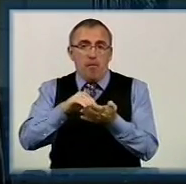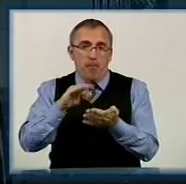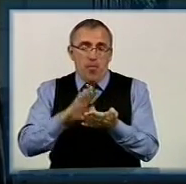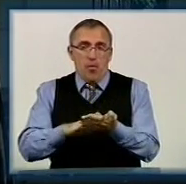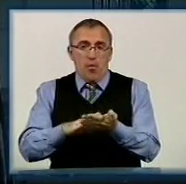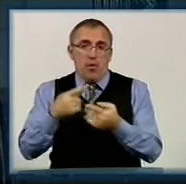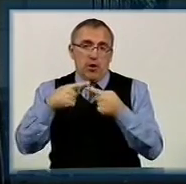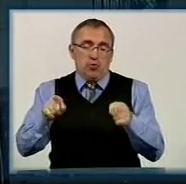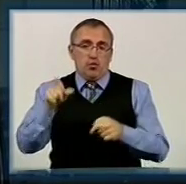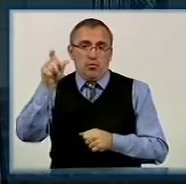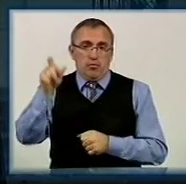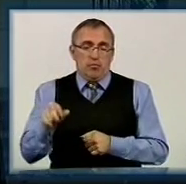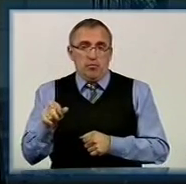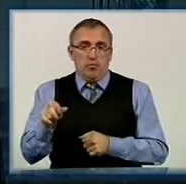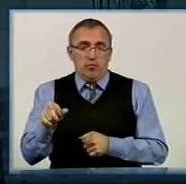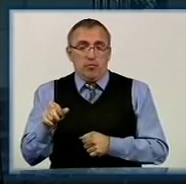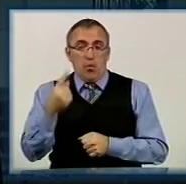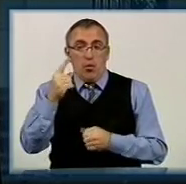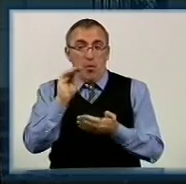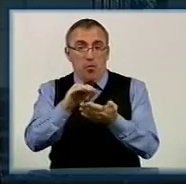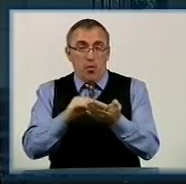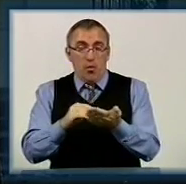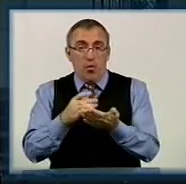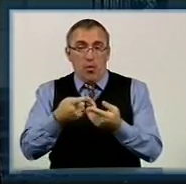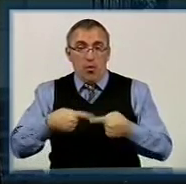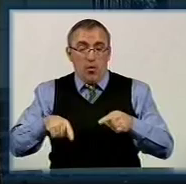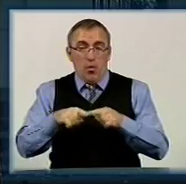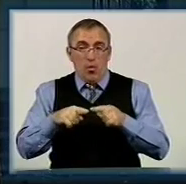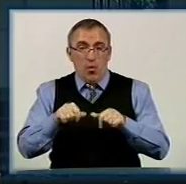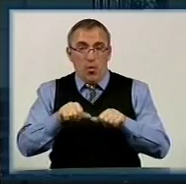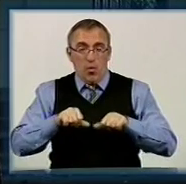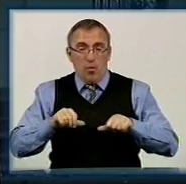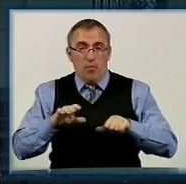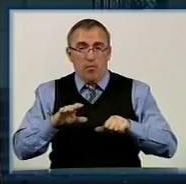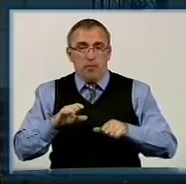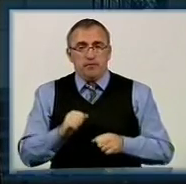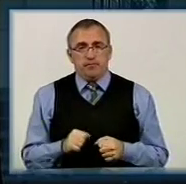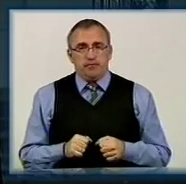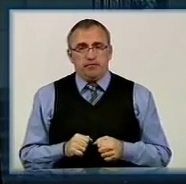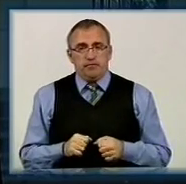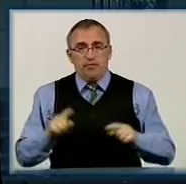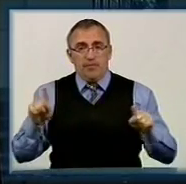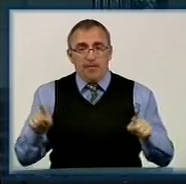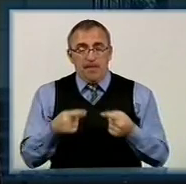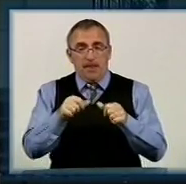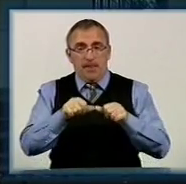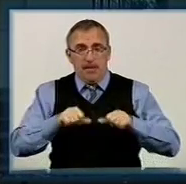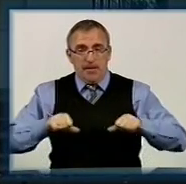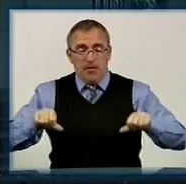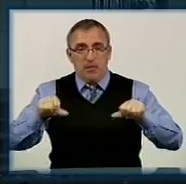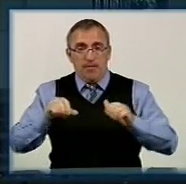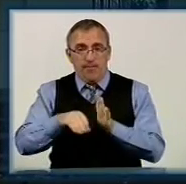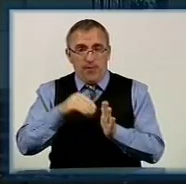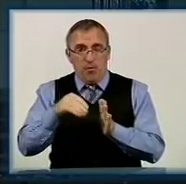іншому кандидату. Один протокол, який був створений на дільничій виборчій комісії,